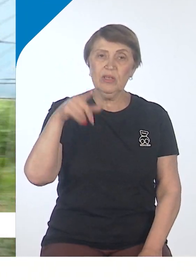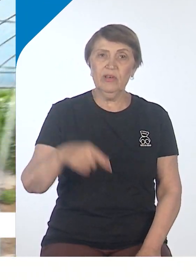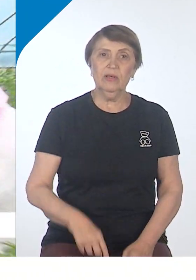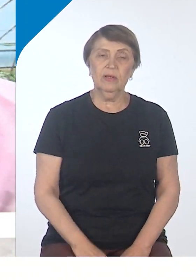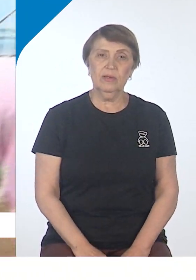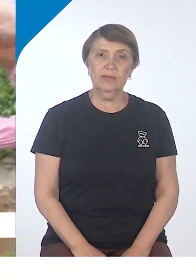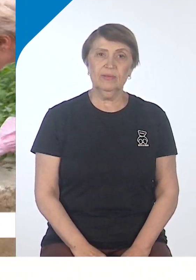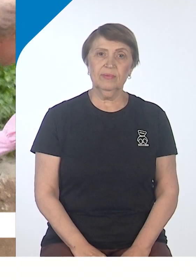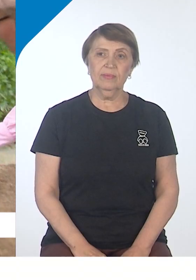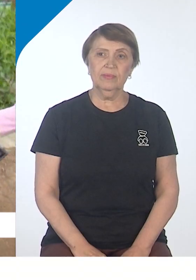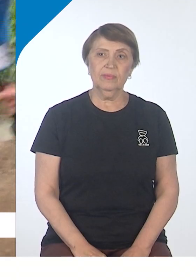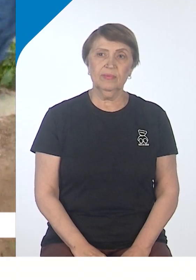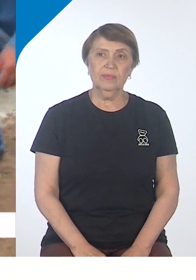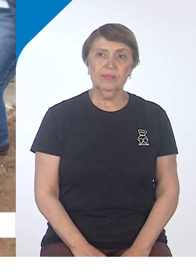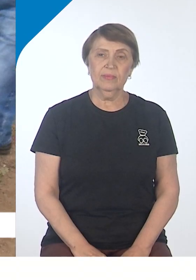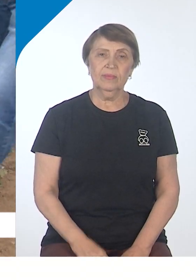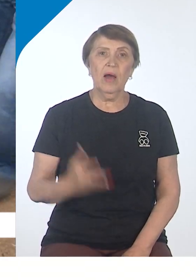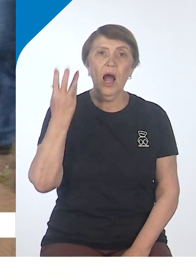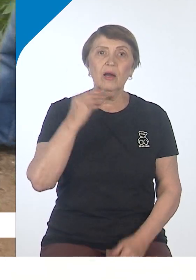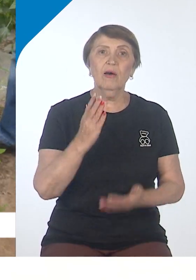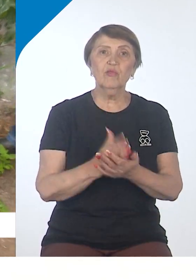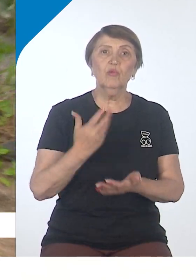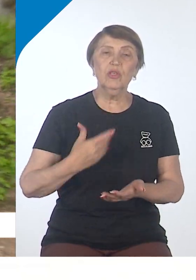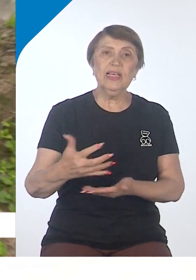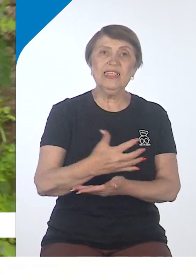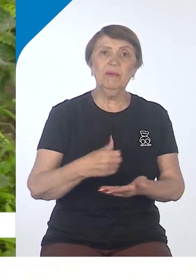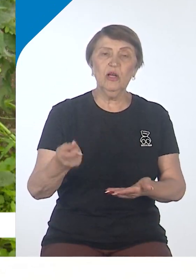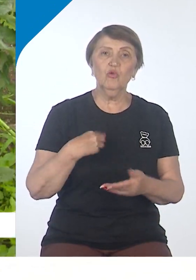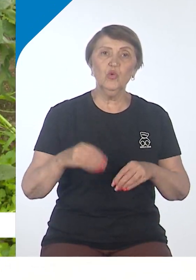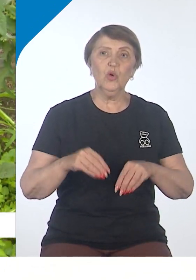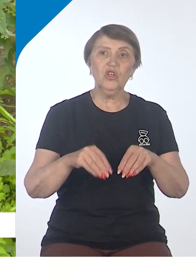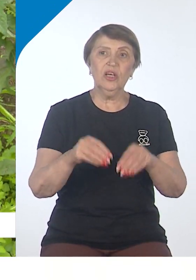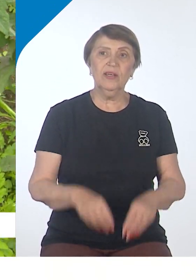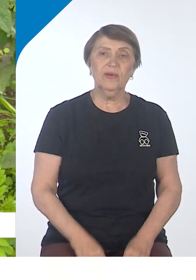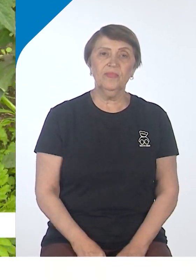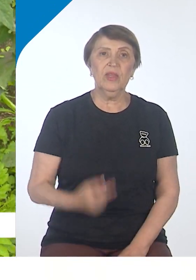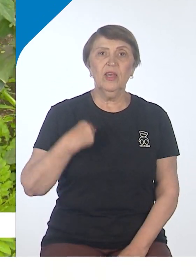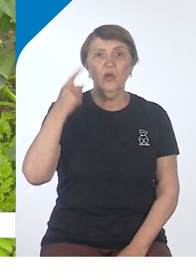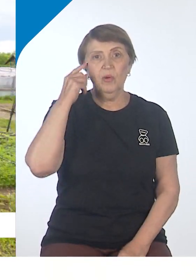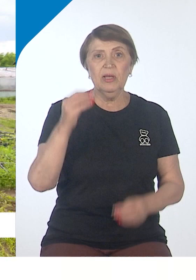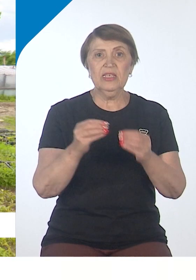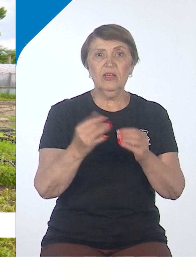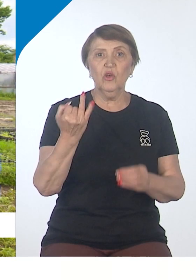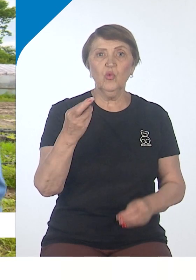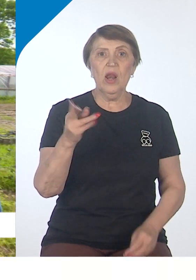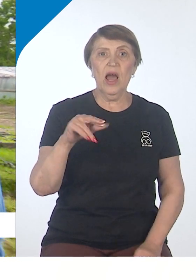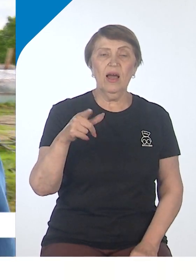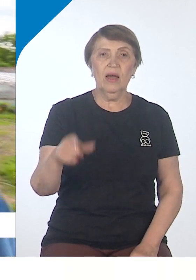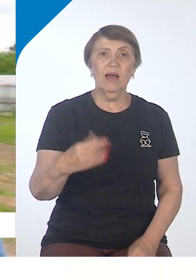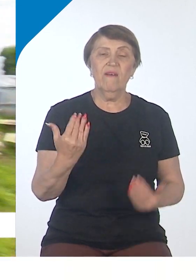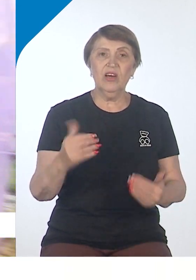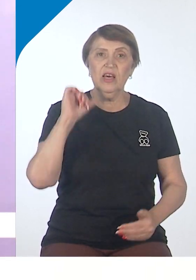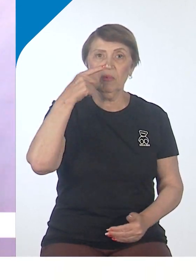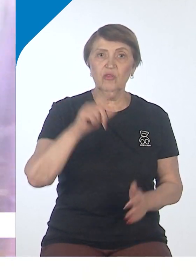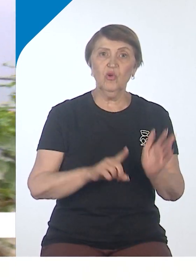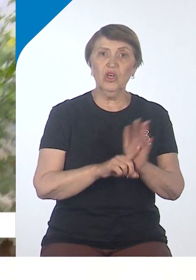Вот они, да. Когда будете снимать урожай? Я думаю, 10 июля. В этом году начинающие